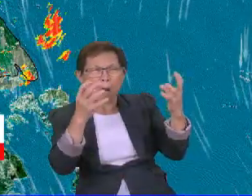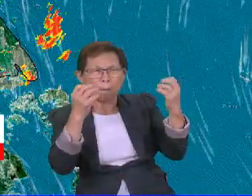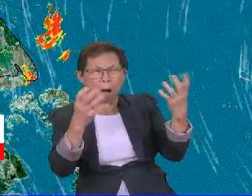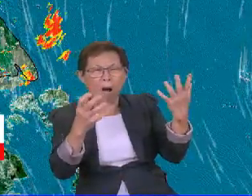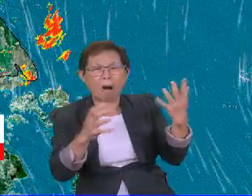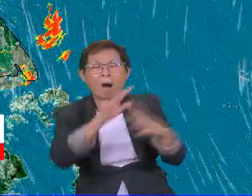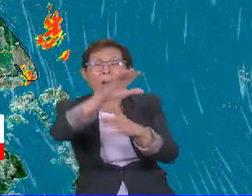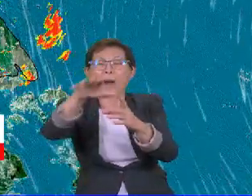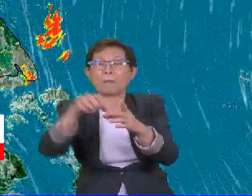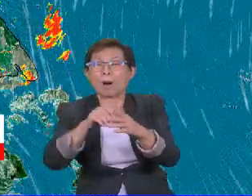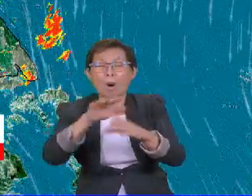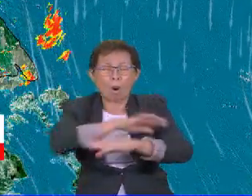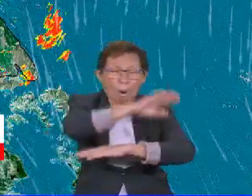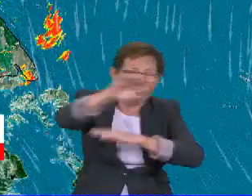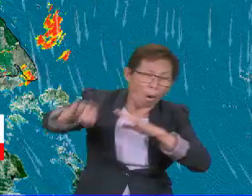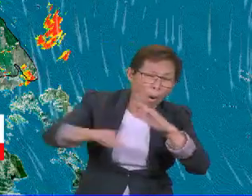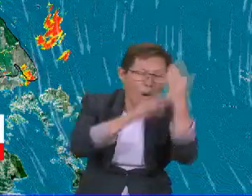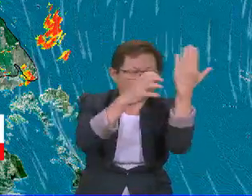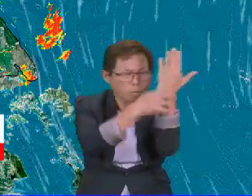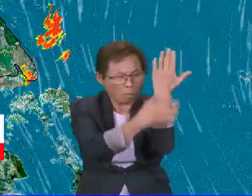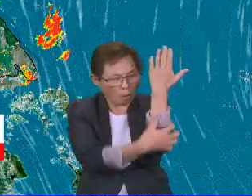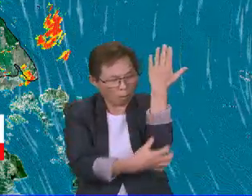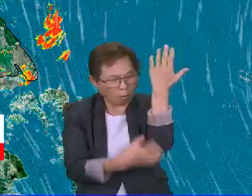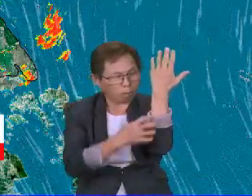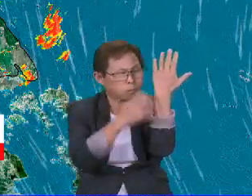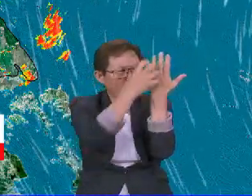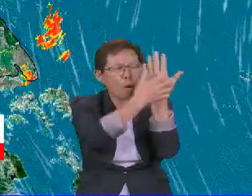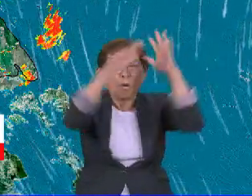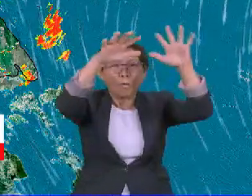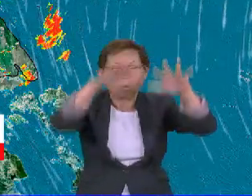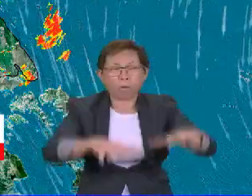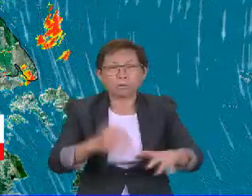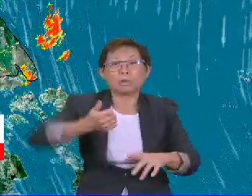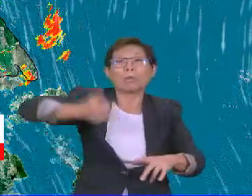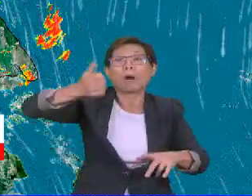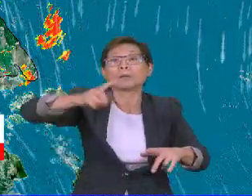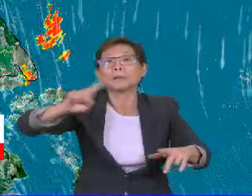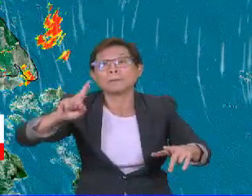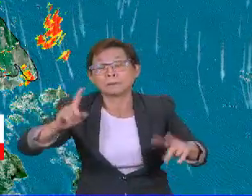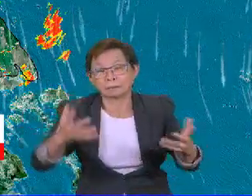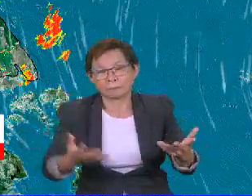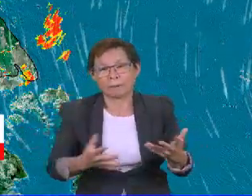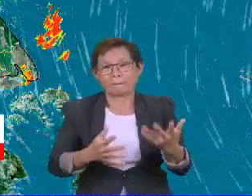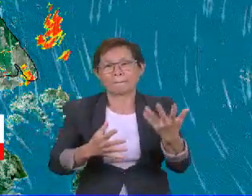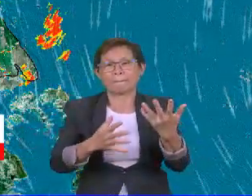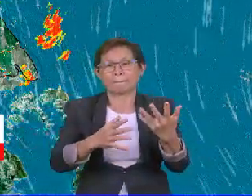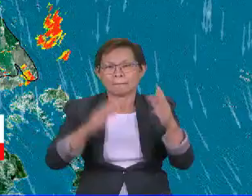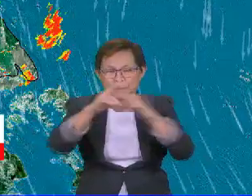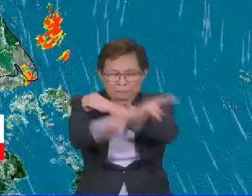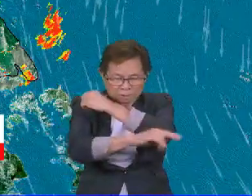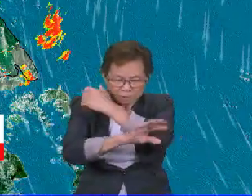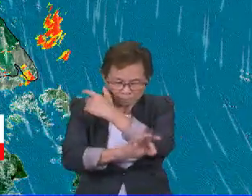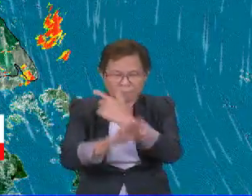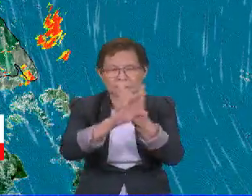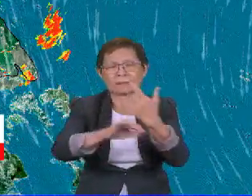tempat melibatkan hampir kesemua kawasan di Semenanjung Malaysia, terutamanya di bahagian pedalaman Negeri Sembilan